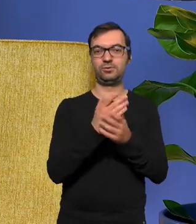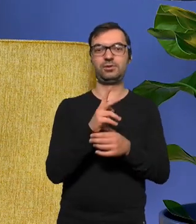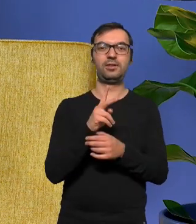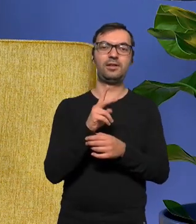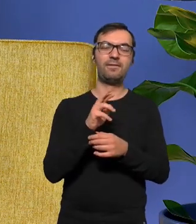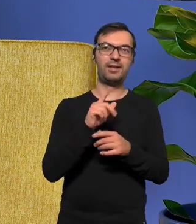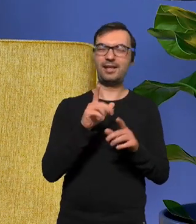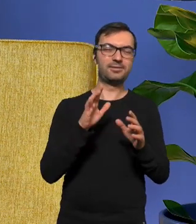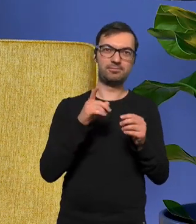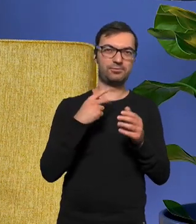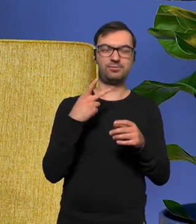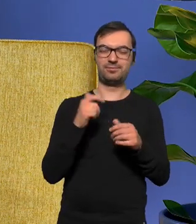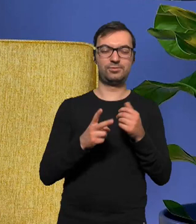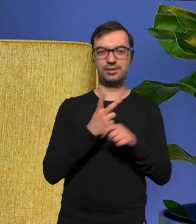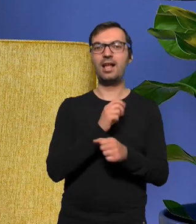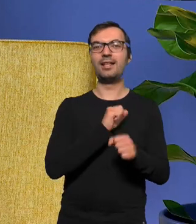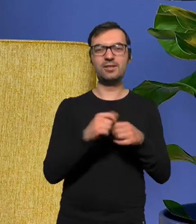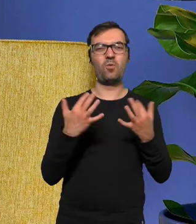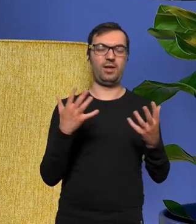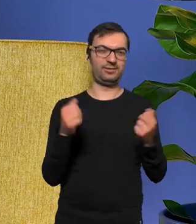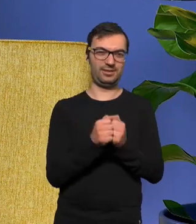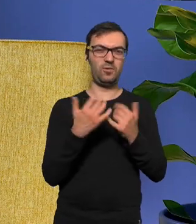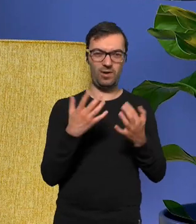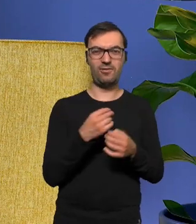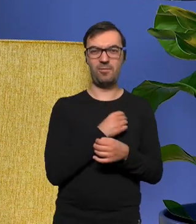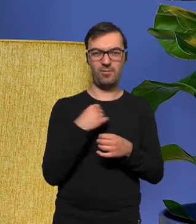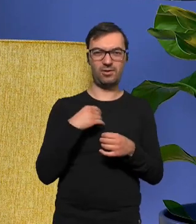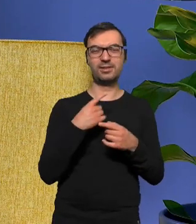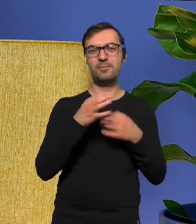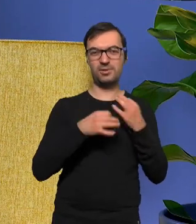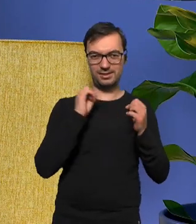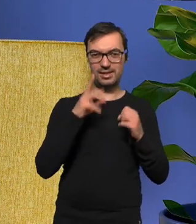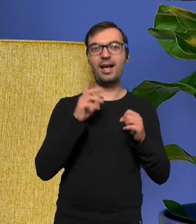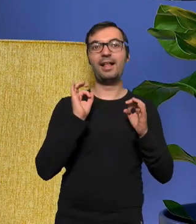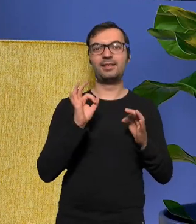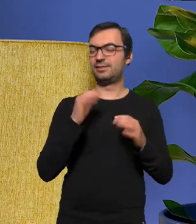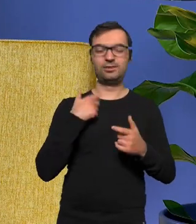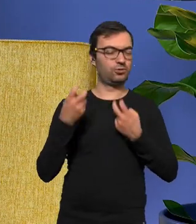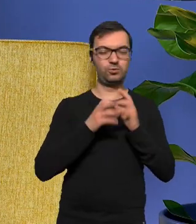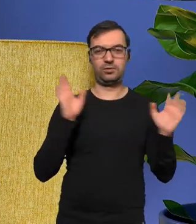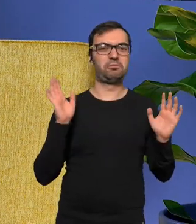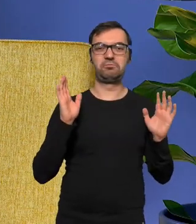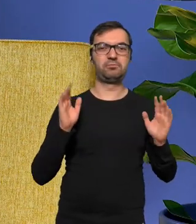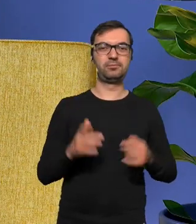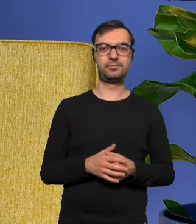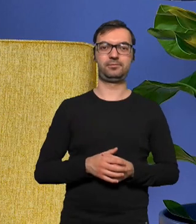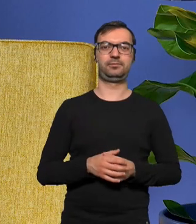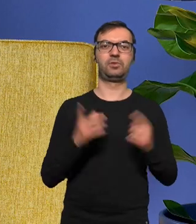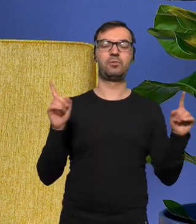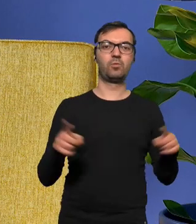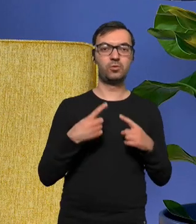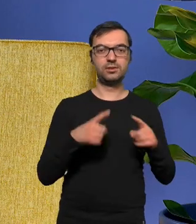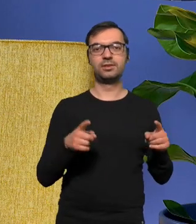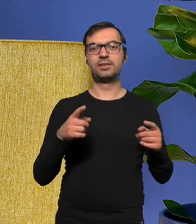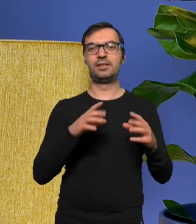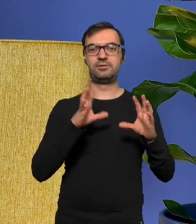przesadzam ale jest ta łatwość natomiast teraz nie szukam raczej ta ta muzyka